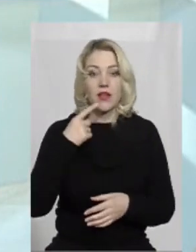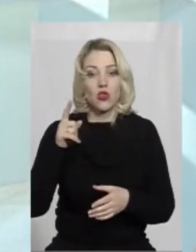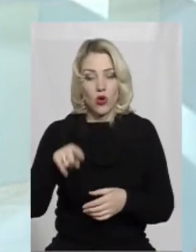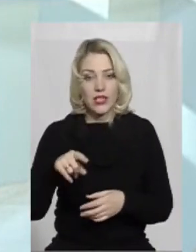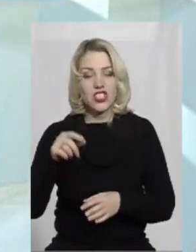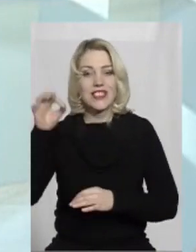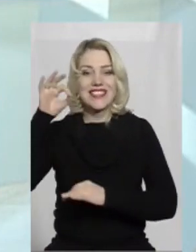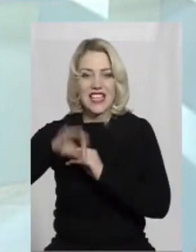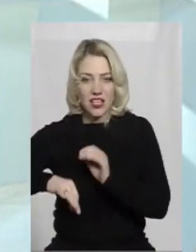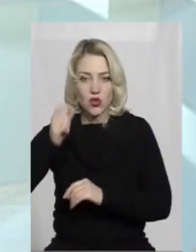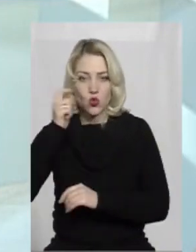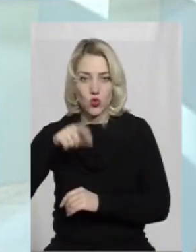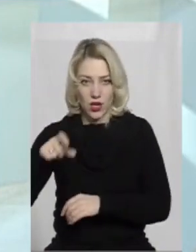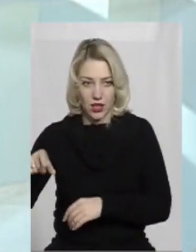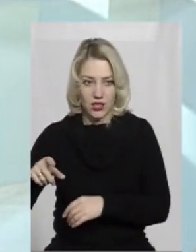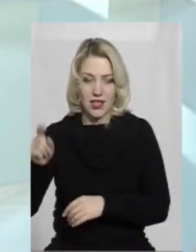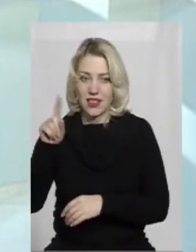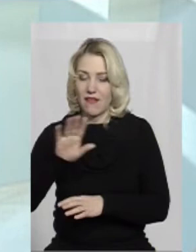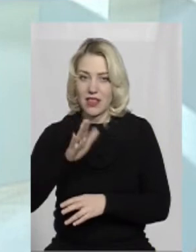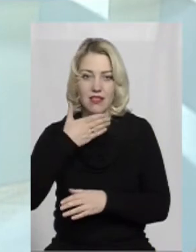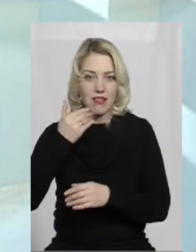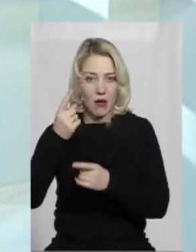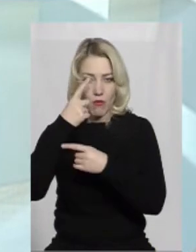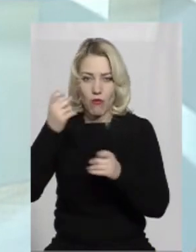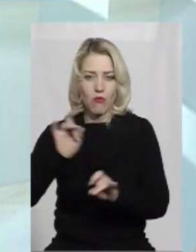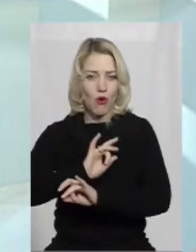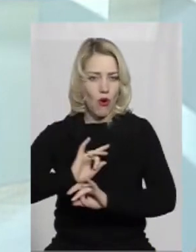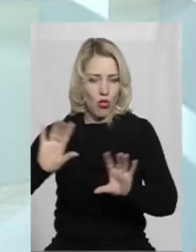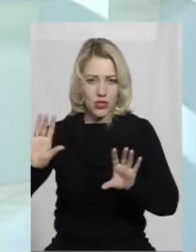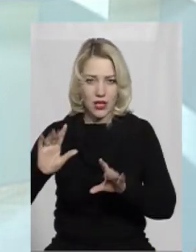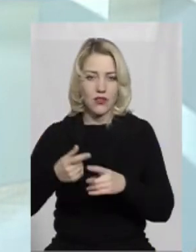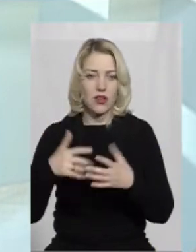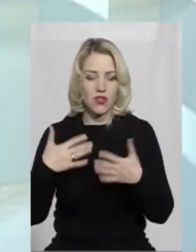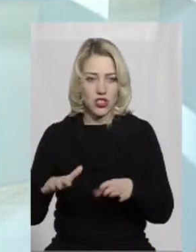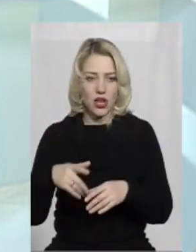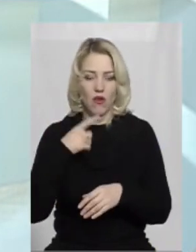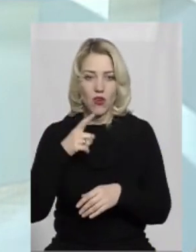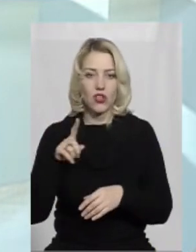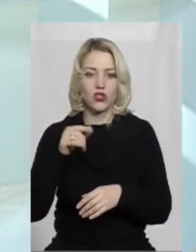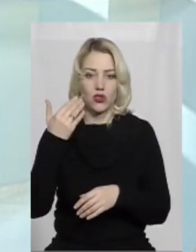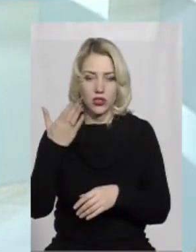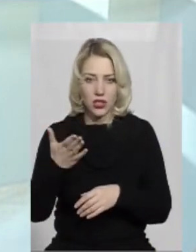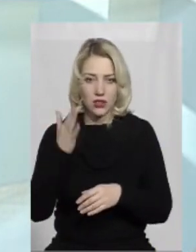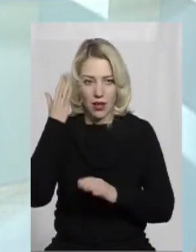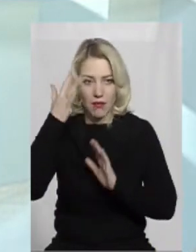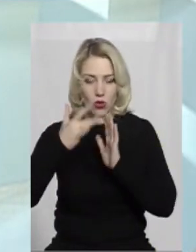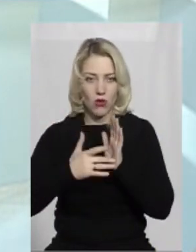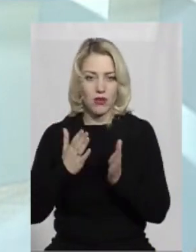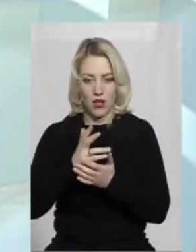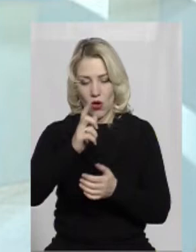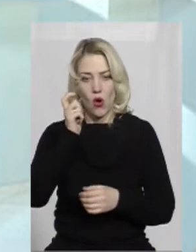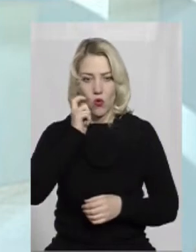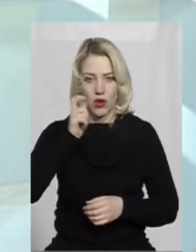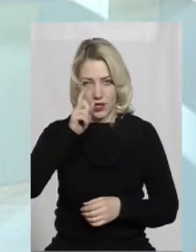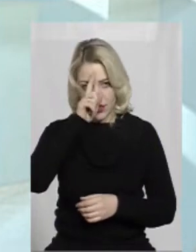українці, ще навіть не проголосивши Західно-Української Народної Республіки, вже заявляли, що їхньою метою є українська